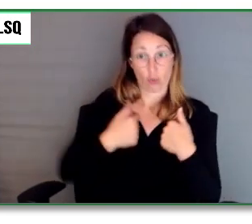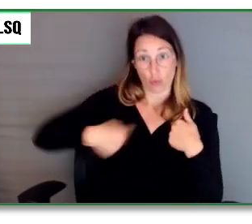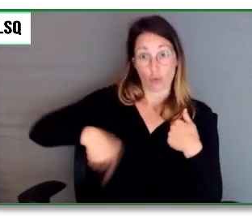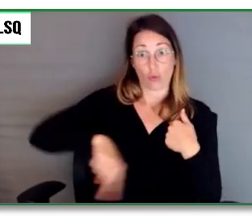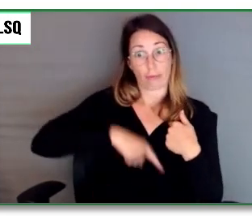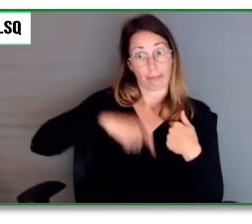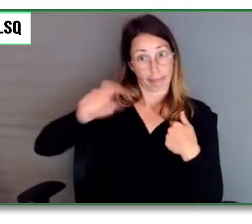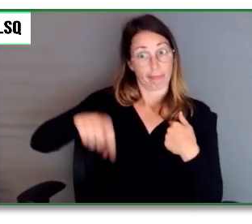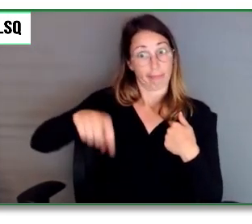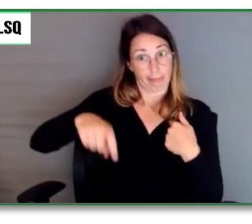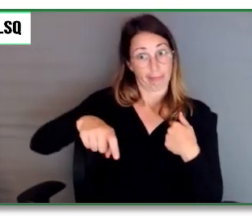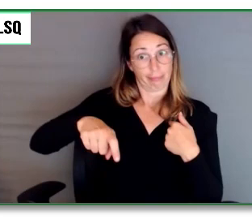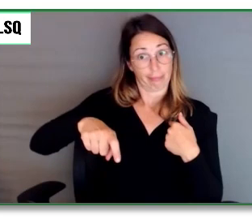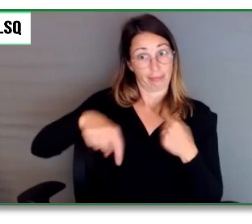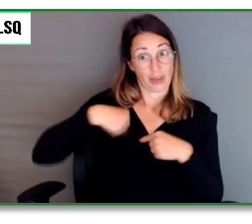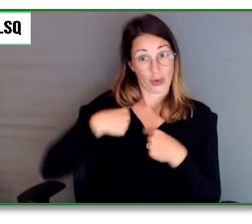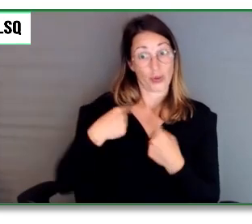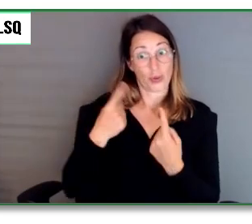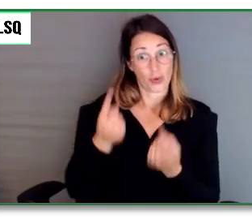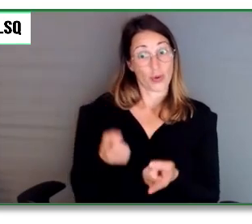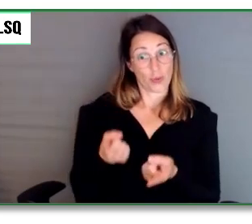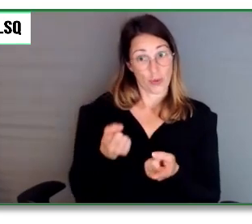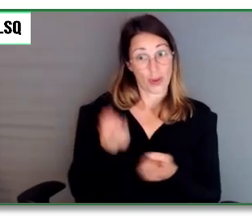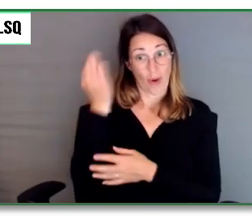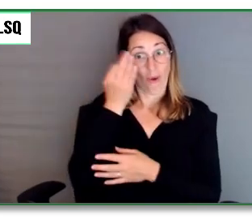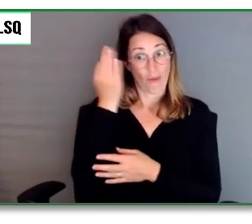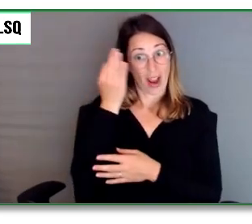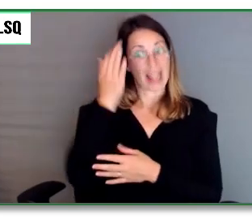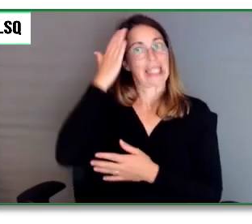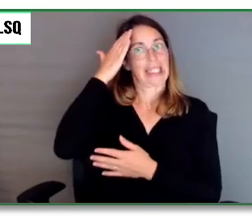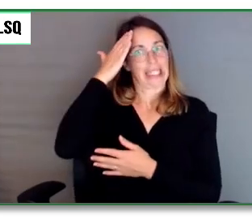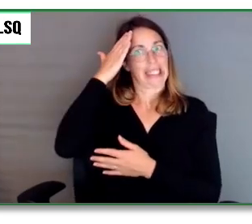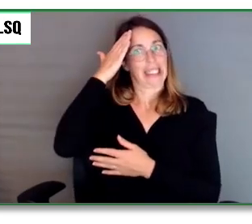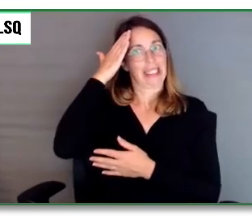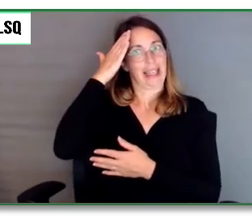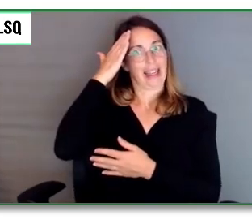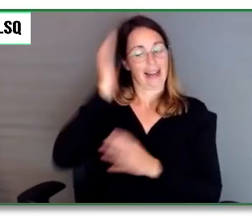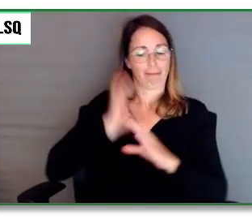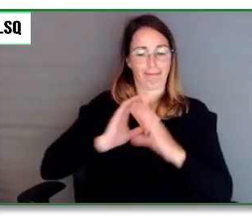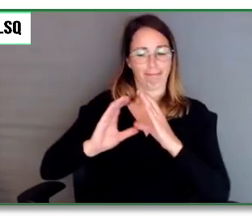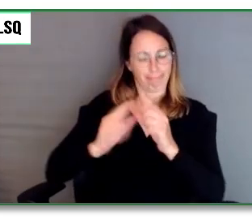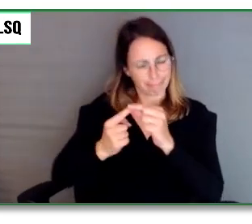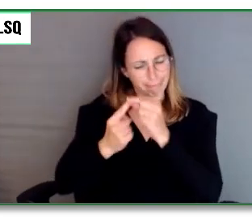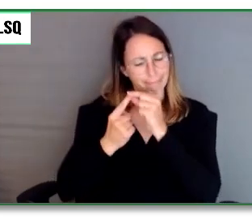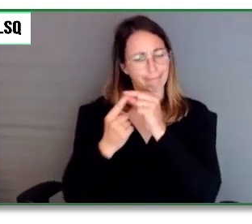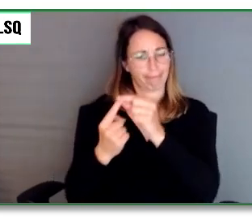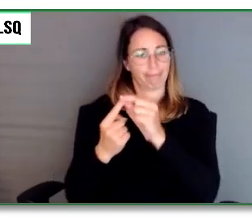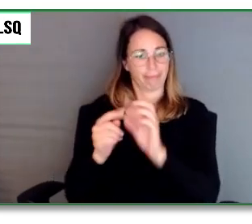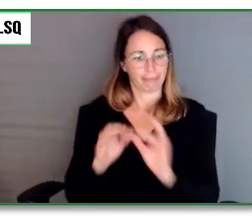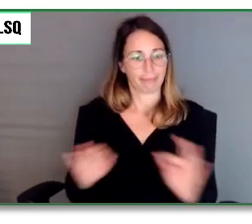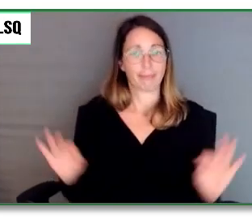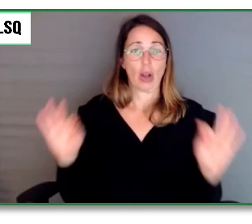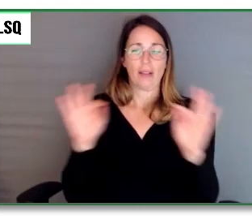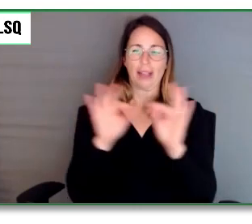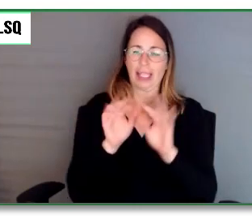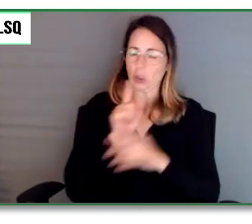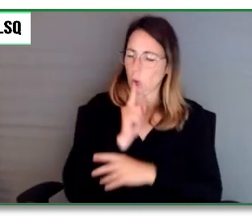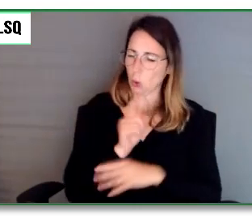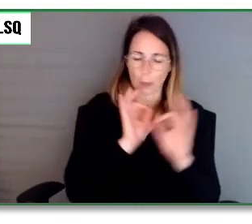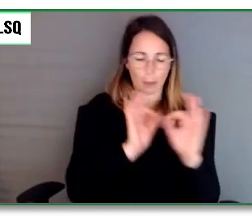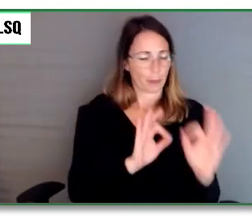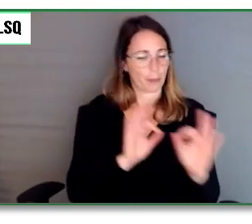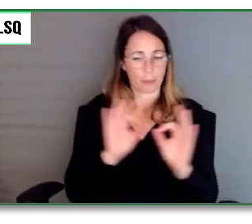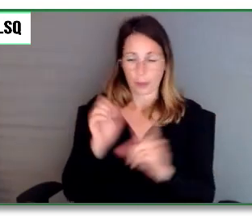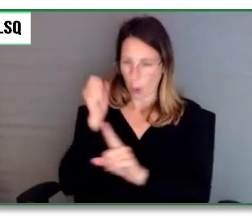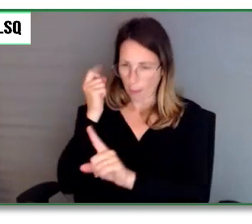conférence. À quel point la communication est importante pour s'assurer que tout le monde comprenne ce qu'ils